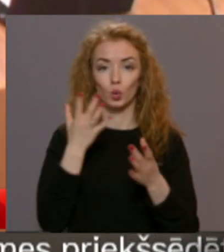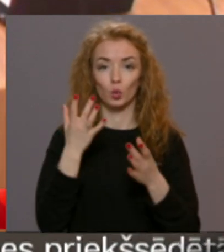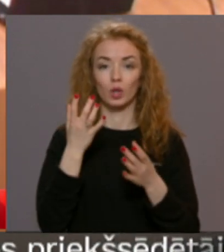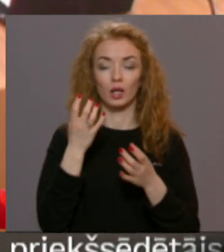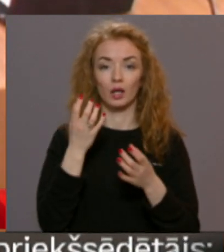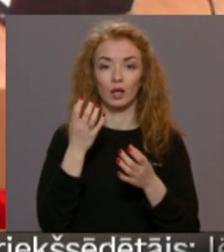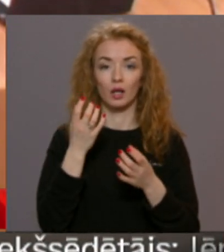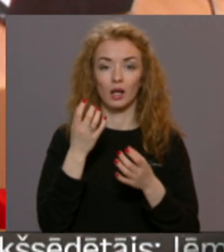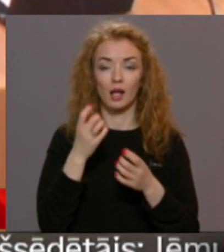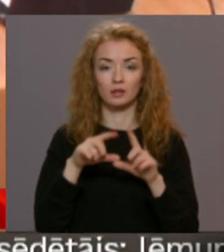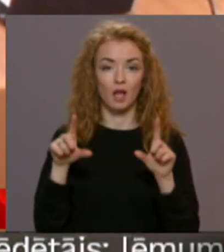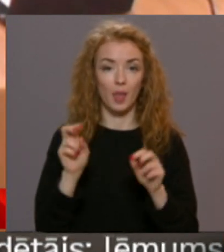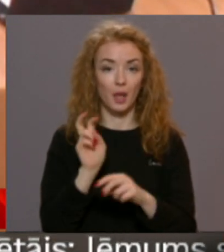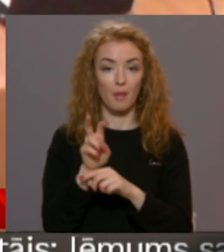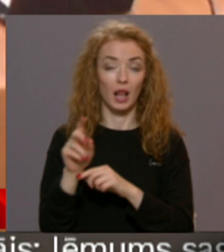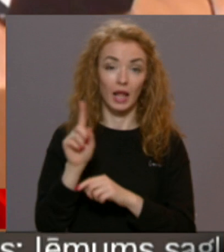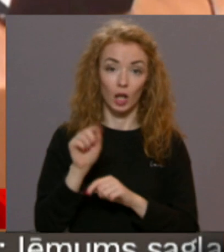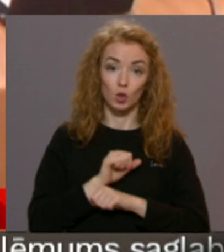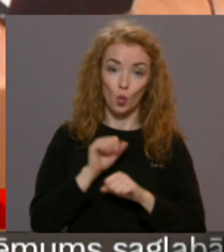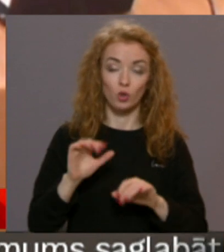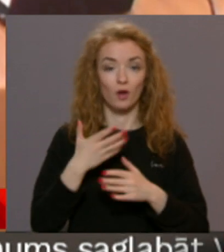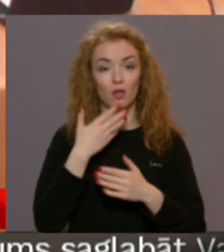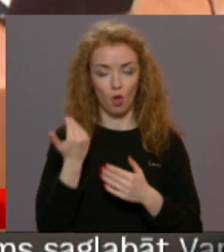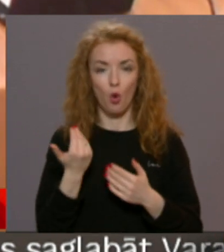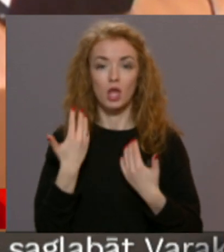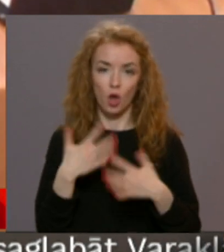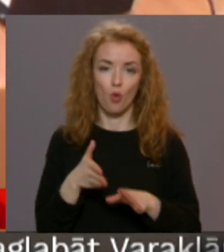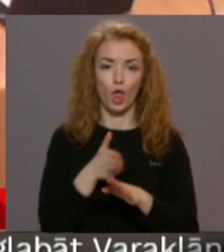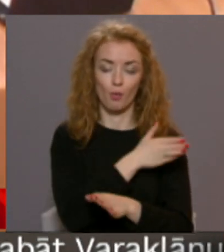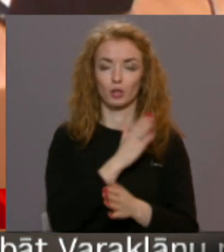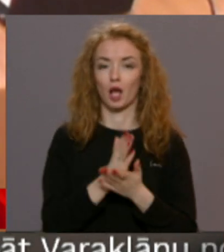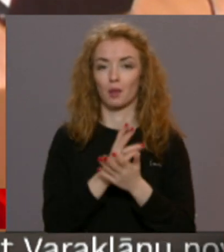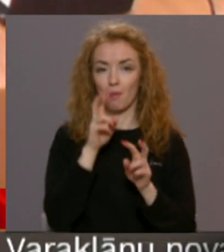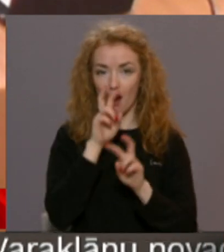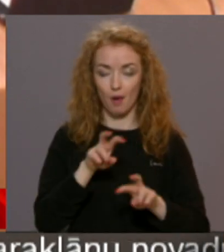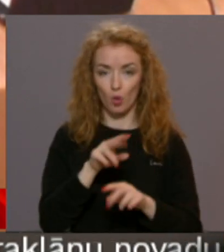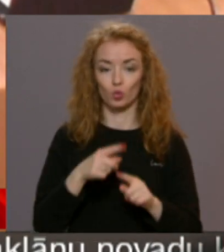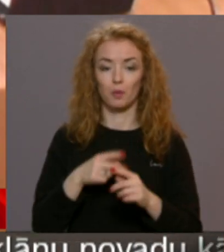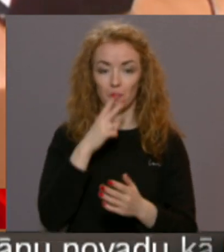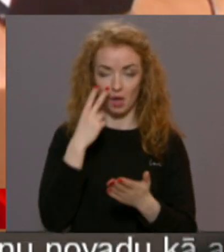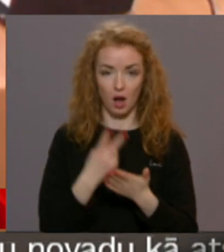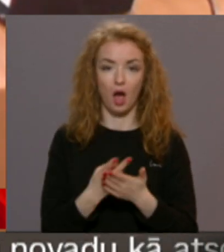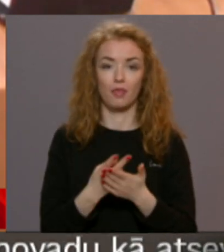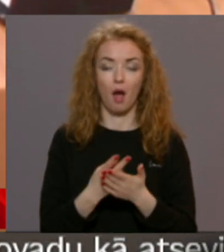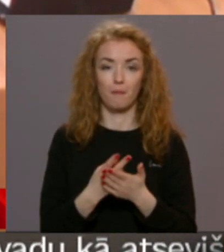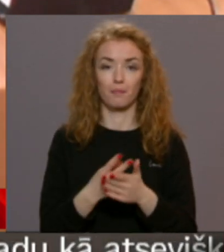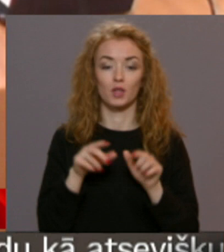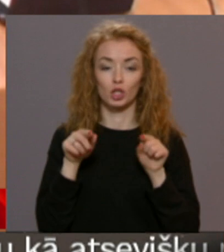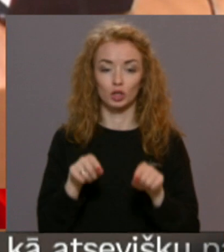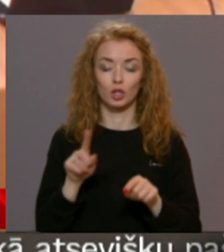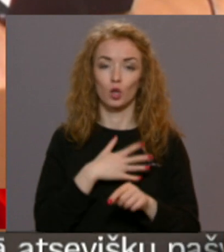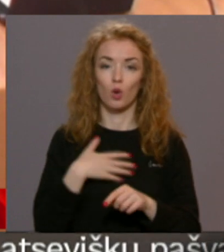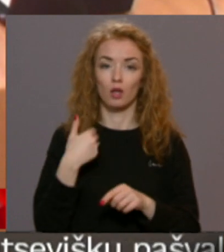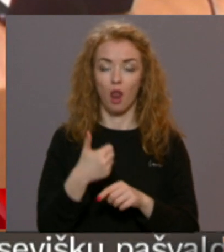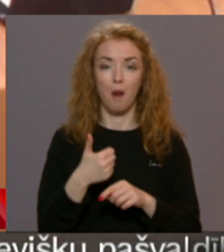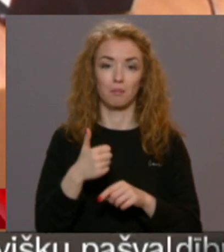ir drošs vai nav drošs. Mēs to patiešām ar šādu pilotu projektu pārbaudām un pierādām, ka tas ir drošs. Un šī ir ļoti